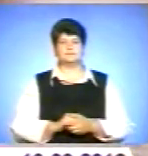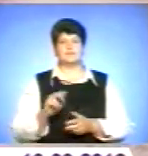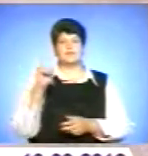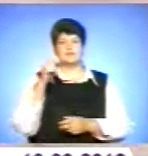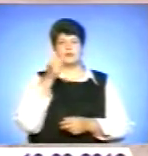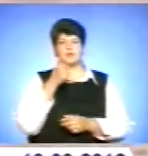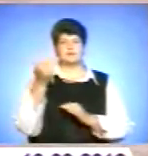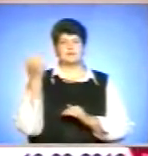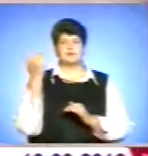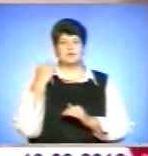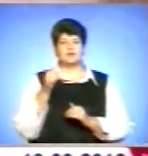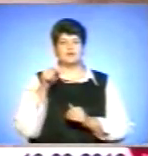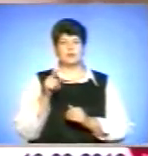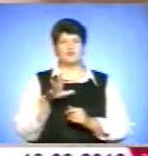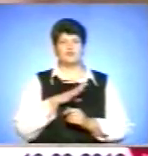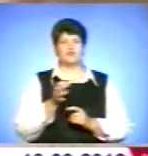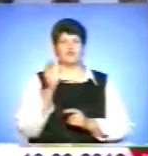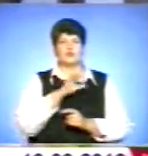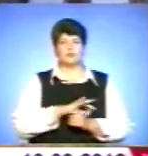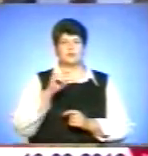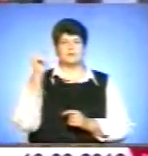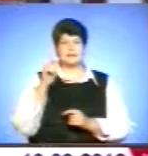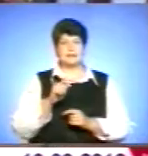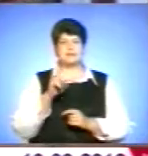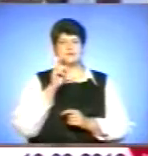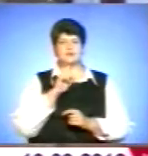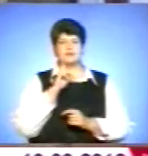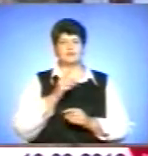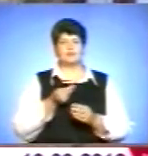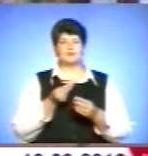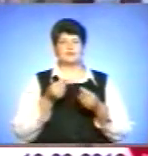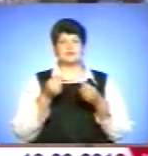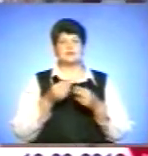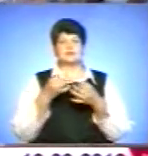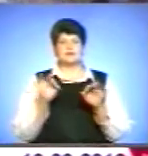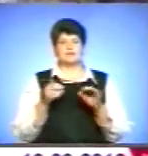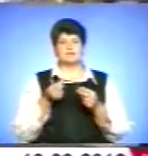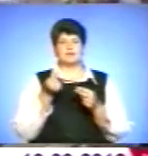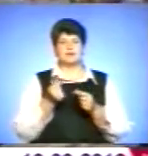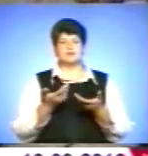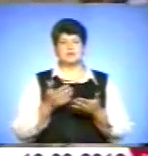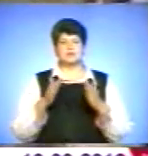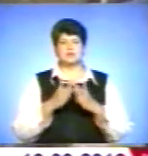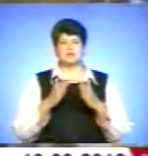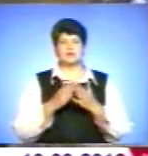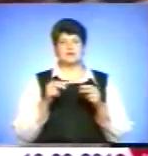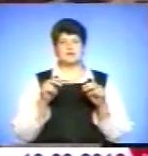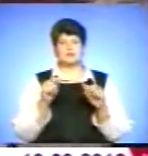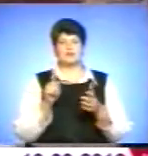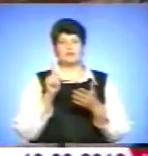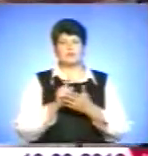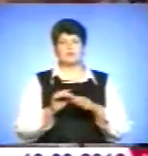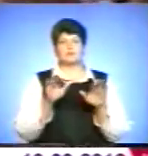років тому сюди вигідно було їхати. Новосельців тимчасово звільнили від плати за житло і землю. Натомість мали прижитися на